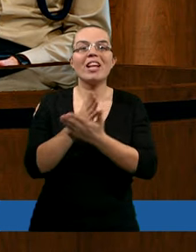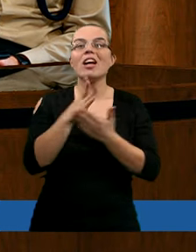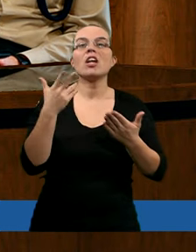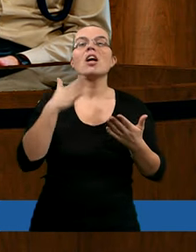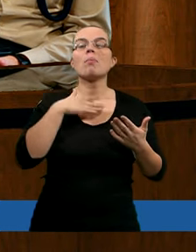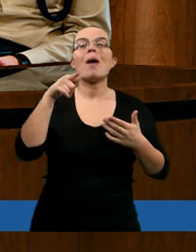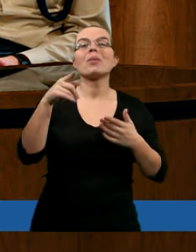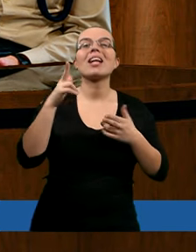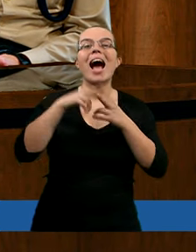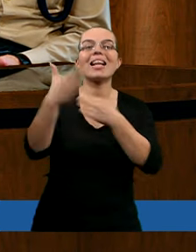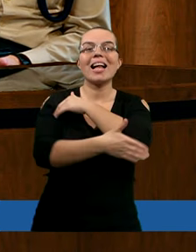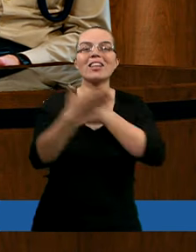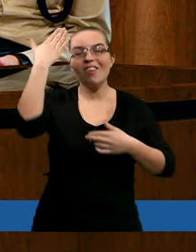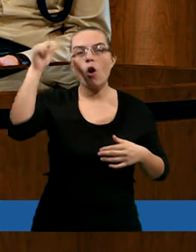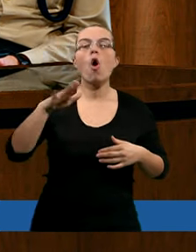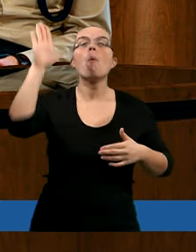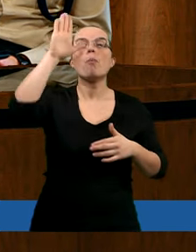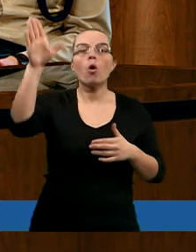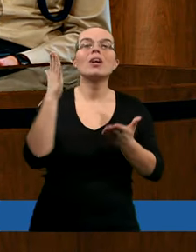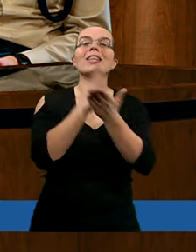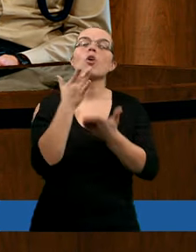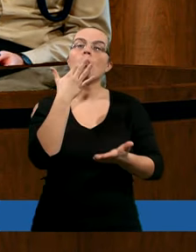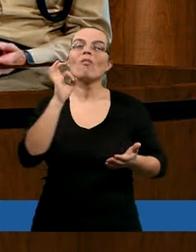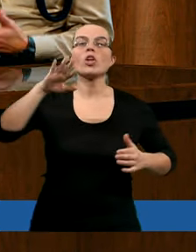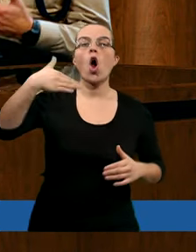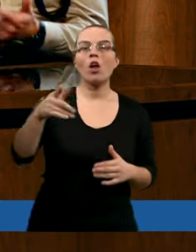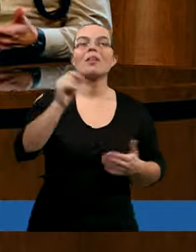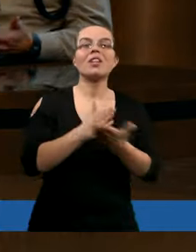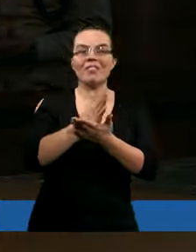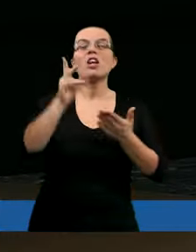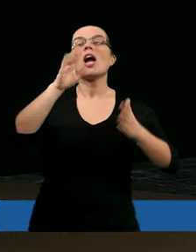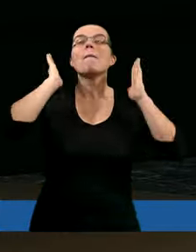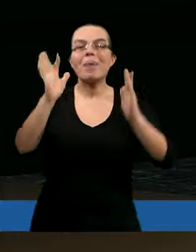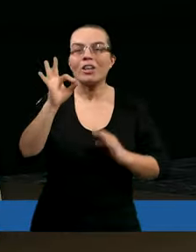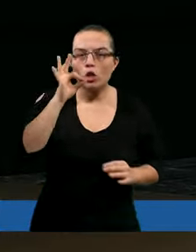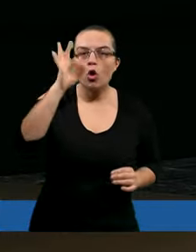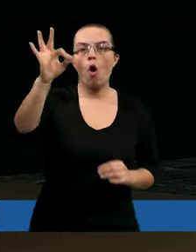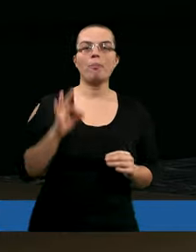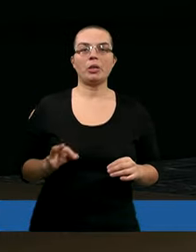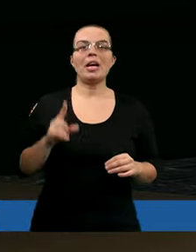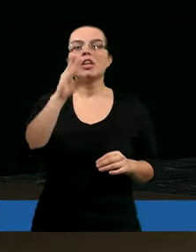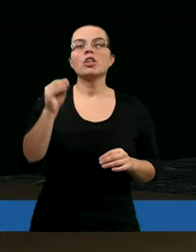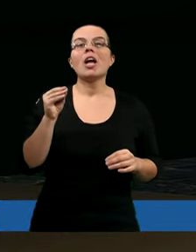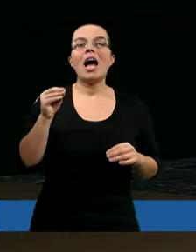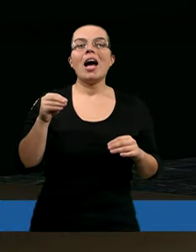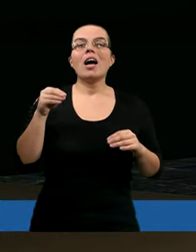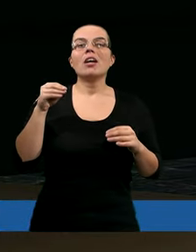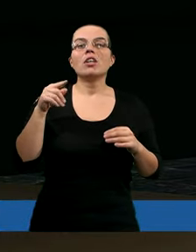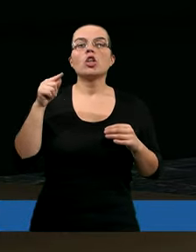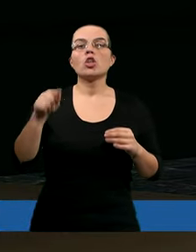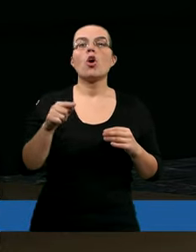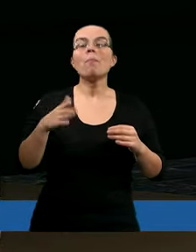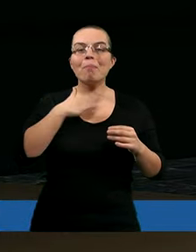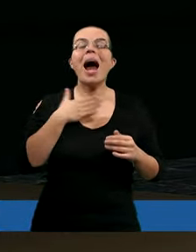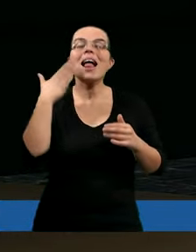mówię tutaj o narzucaniu woli swojej Bogu, tylko mówię o tym, że wierzę, że będzie dobrze, tak? Tak jak człowiek niewierzący